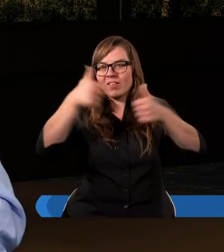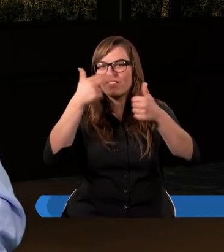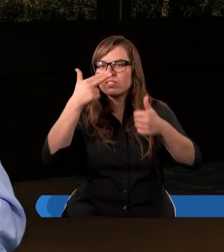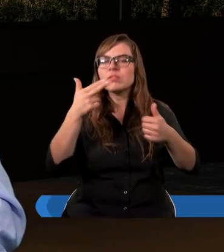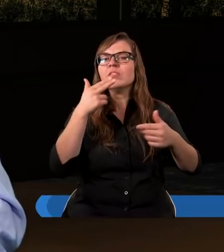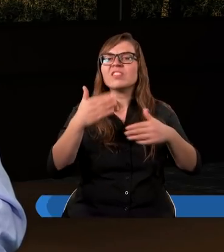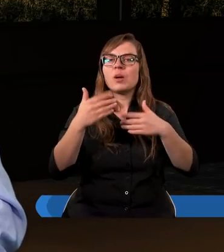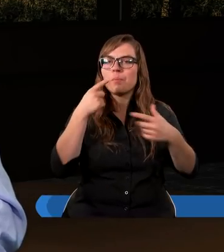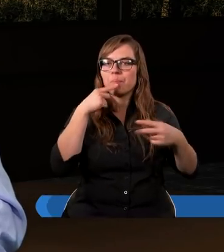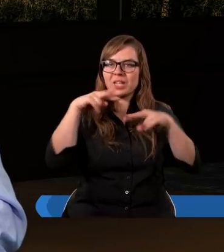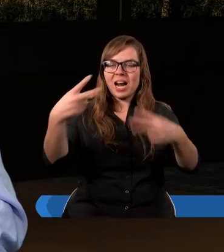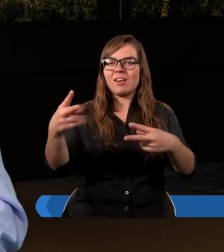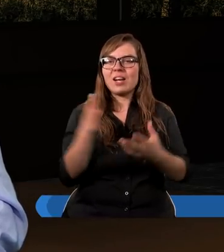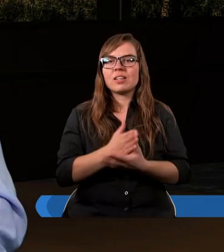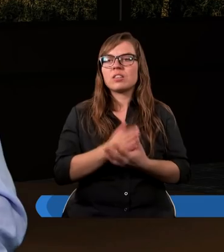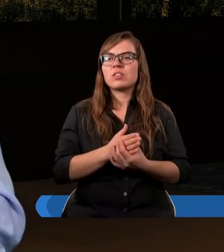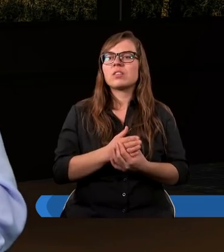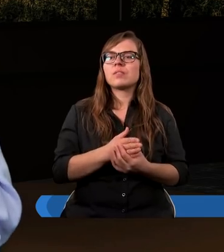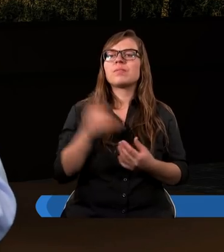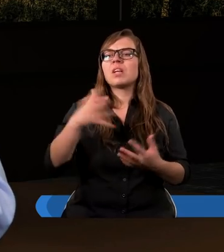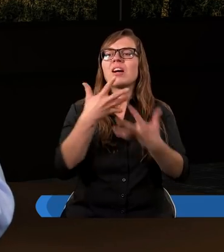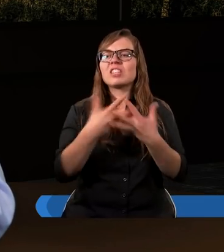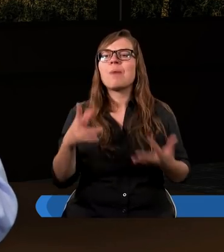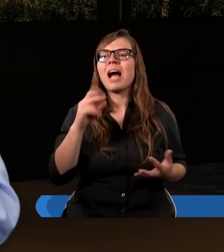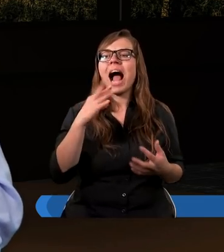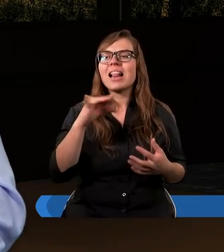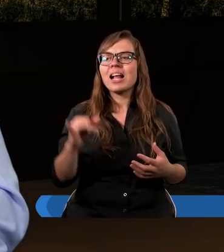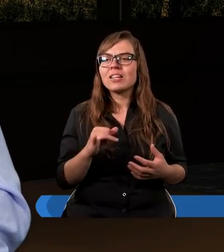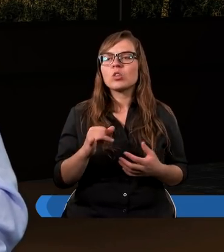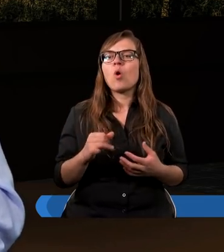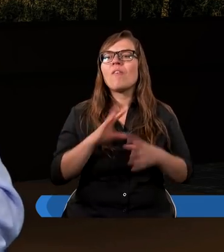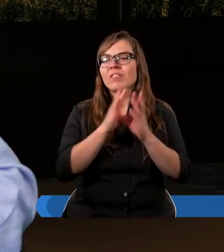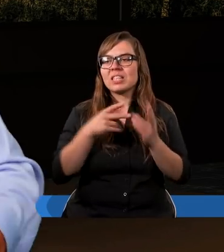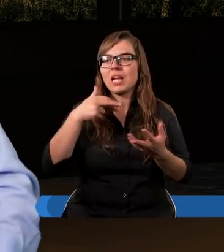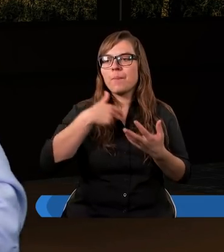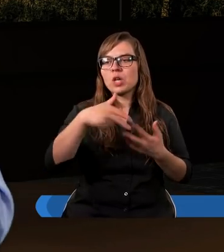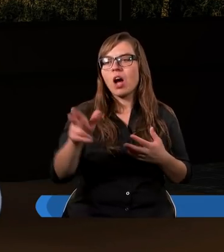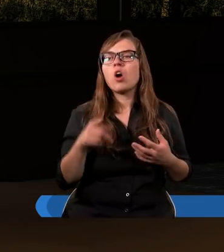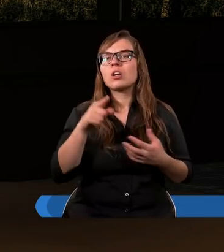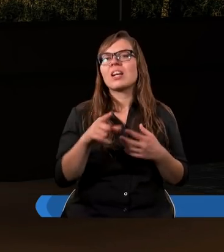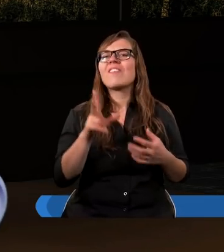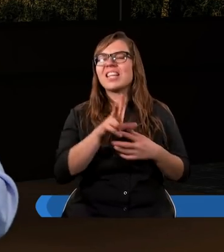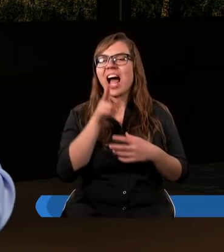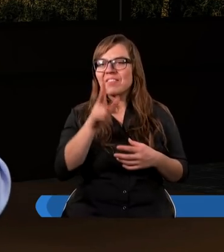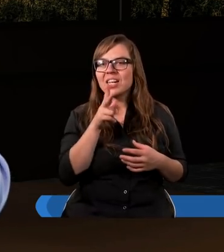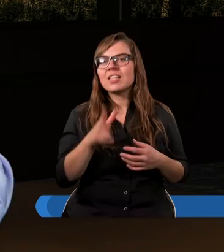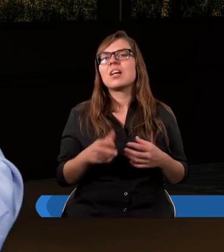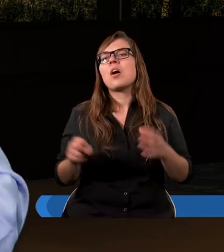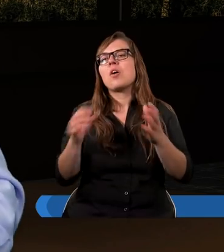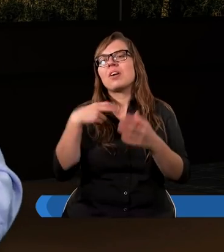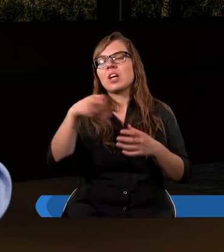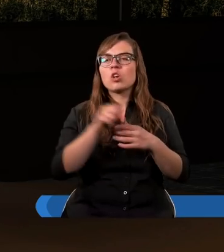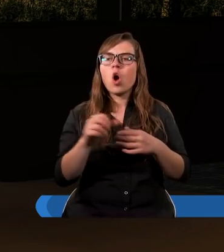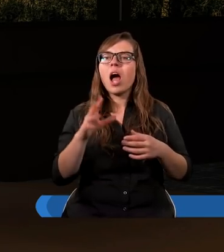ziemię kananejską wszyscy przechodzili. Kto chciał z Afryki przejść do